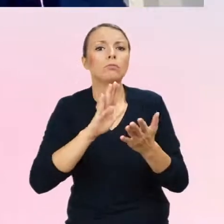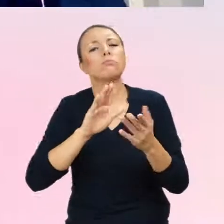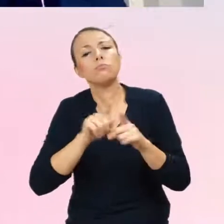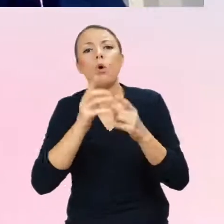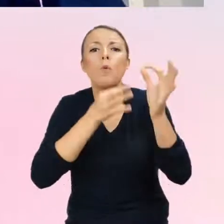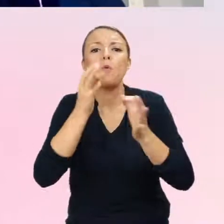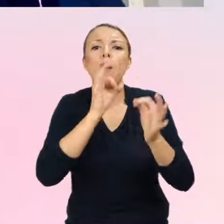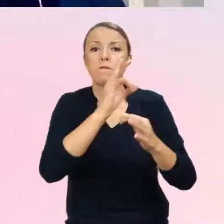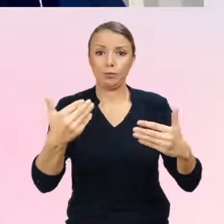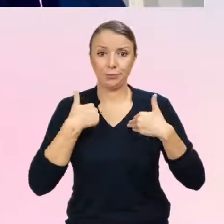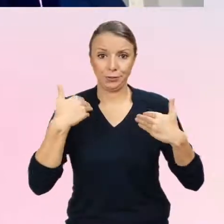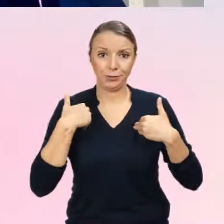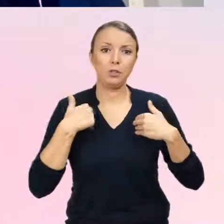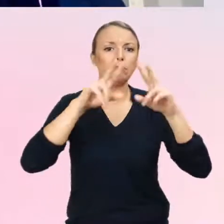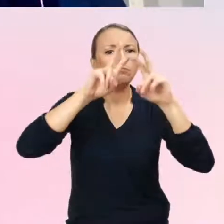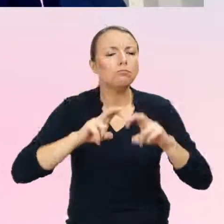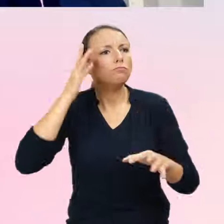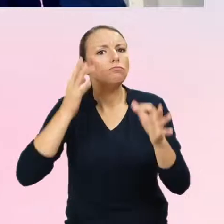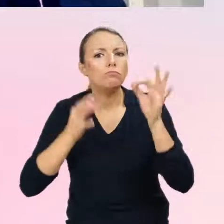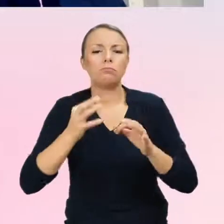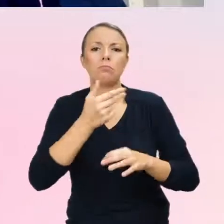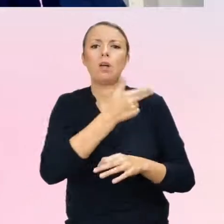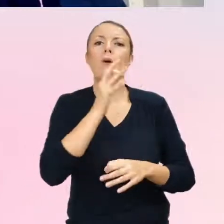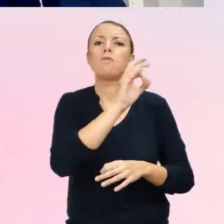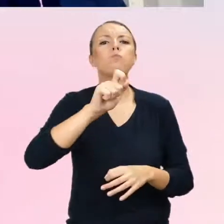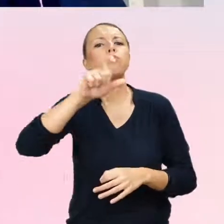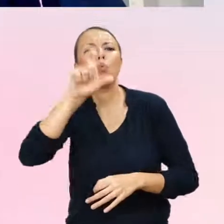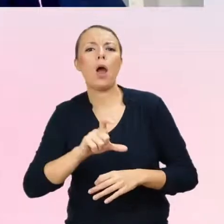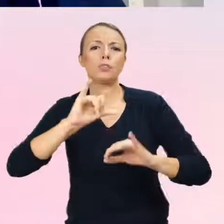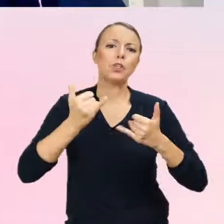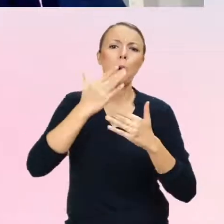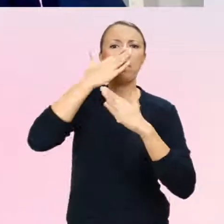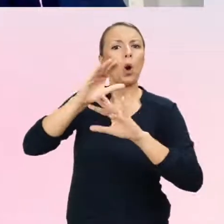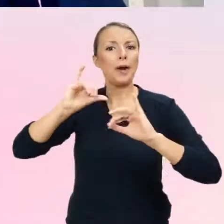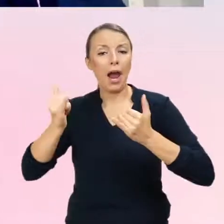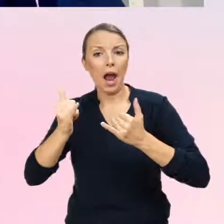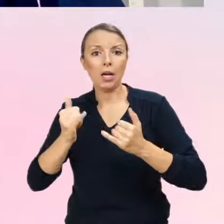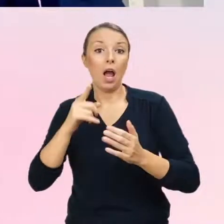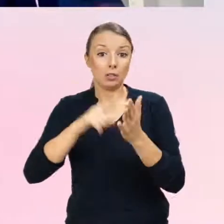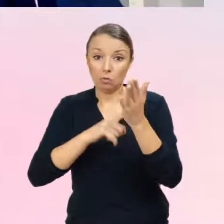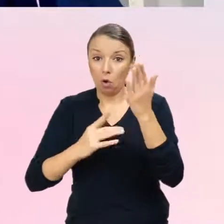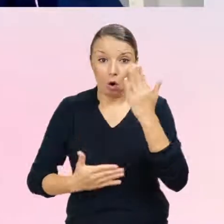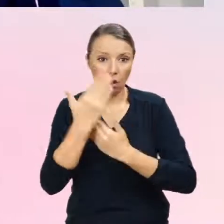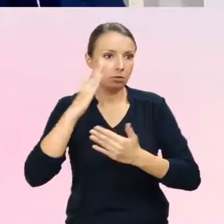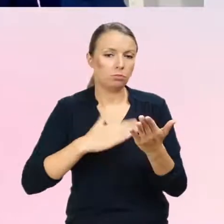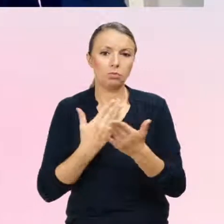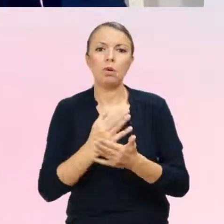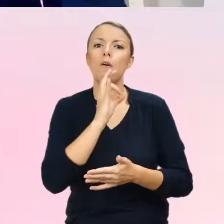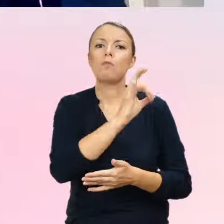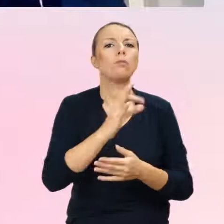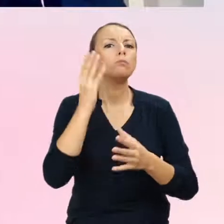właśnie pod kątem tej ekspresji płci. I czasami się okazuje, że właściwie takiej historii w dzieciństwie poszukiwania zabawek